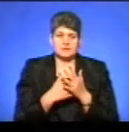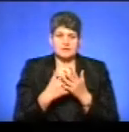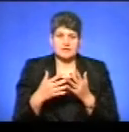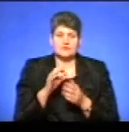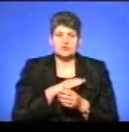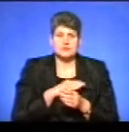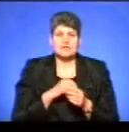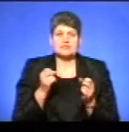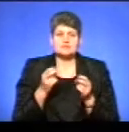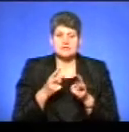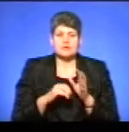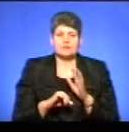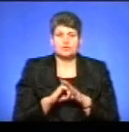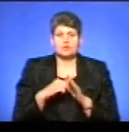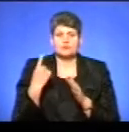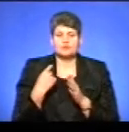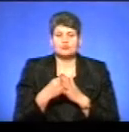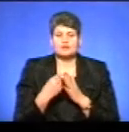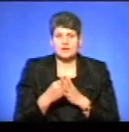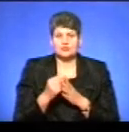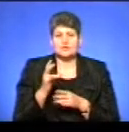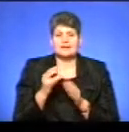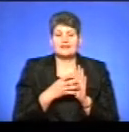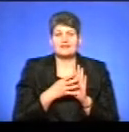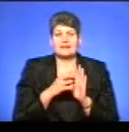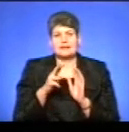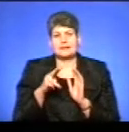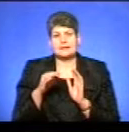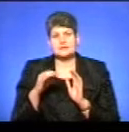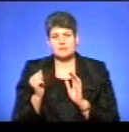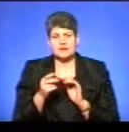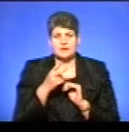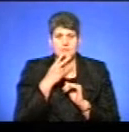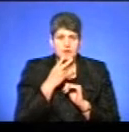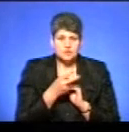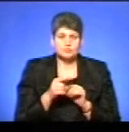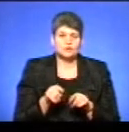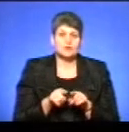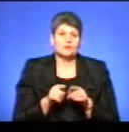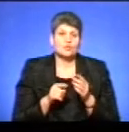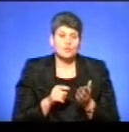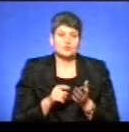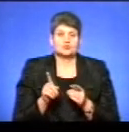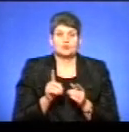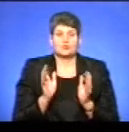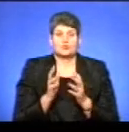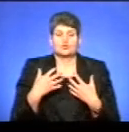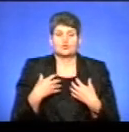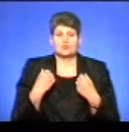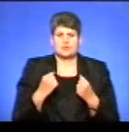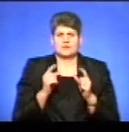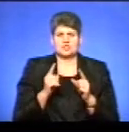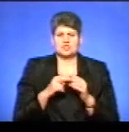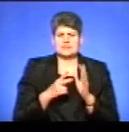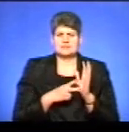коштів спеціального фонду обласного бюджету станом на 9 листопада. І бачимо також, що охорона здоров'я лише